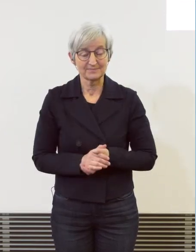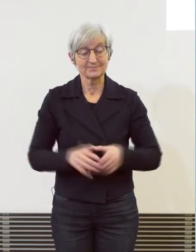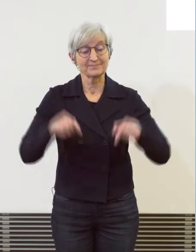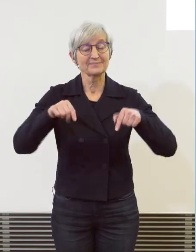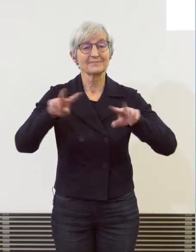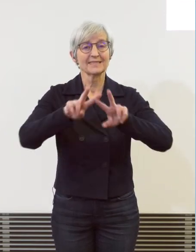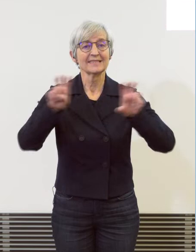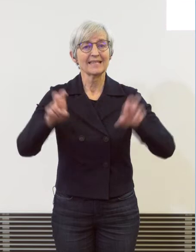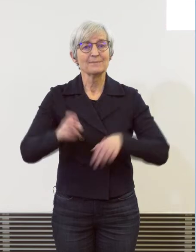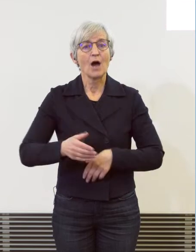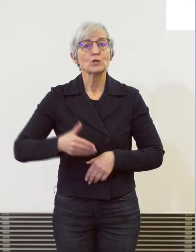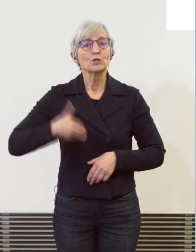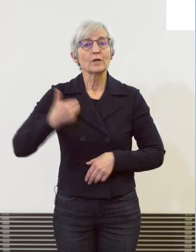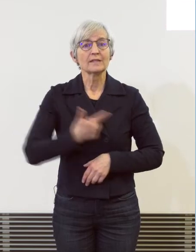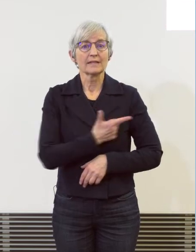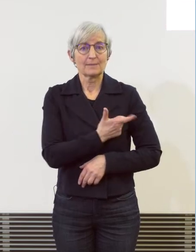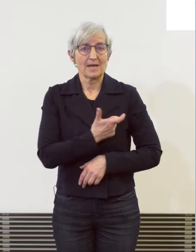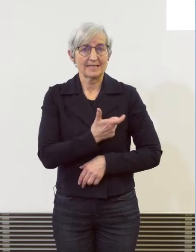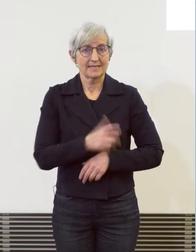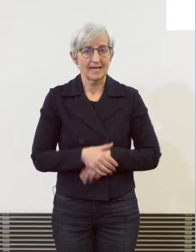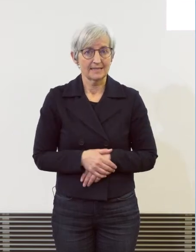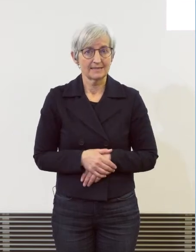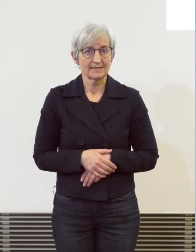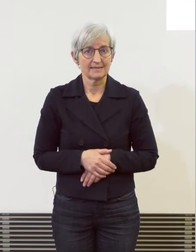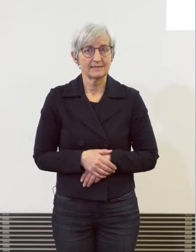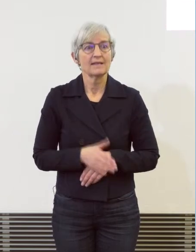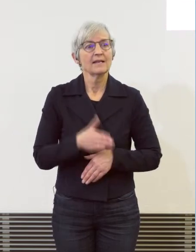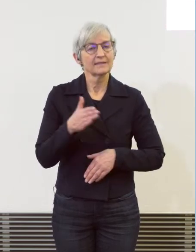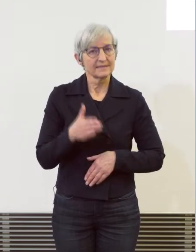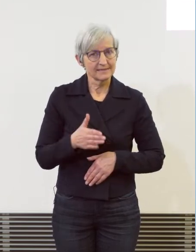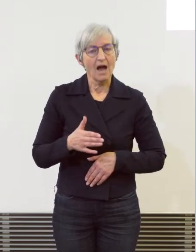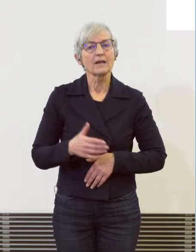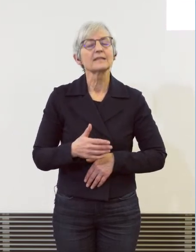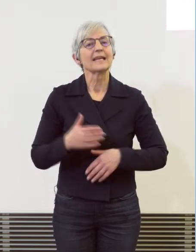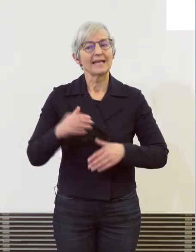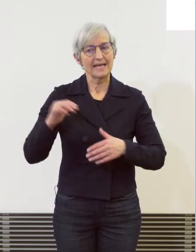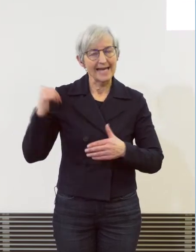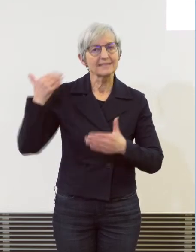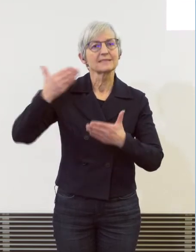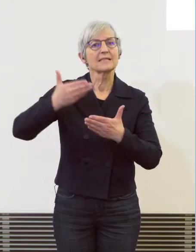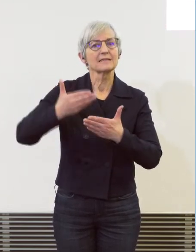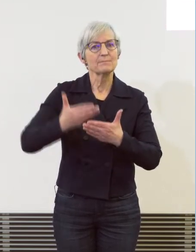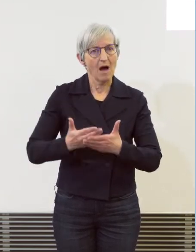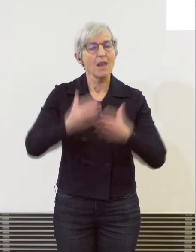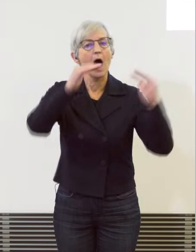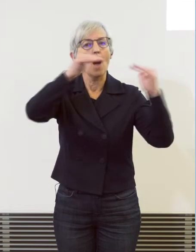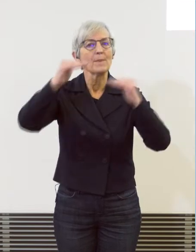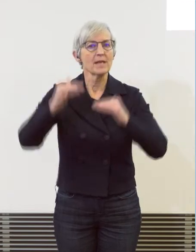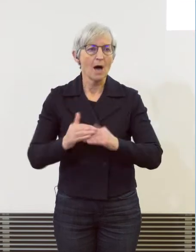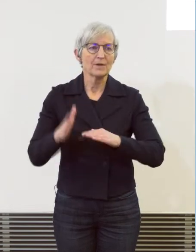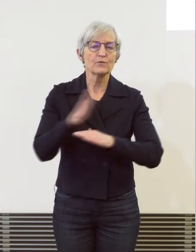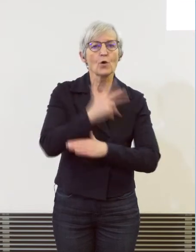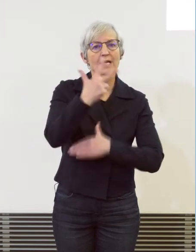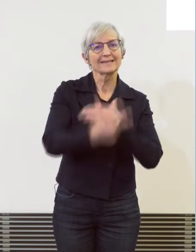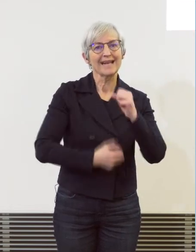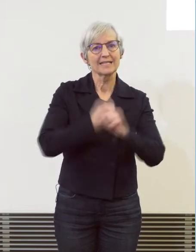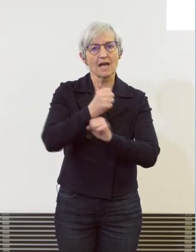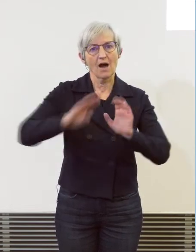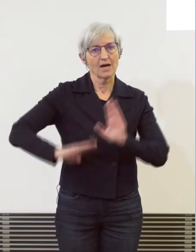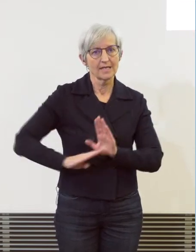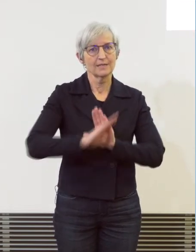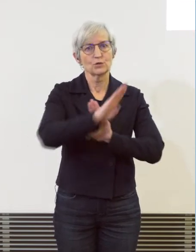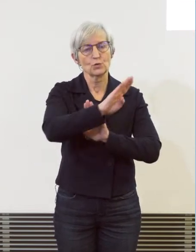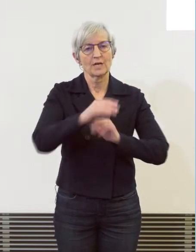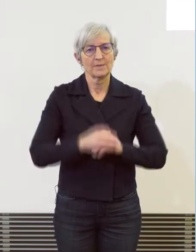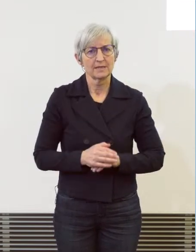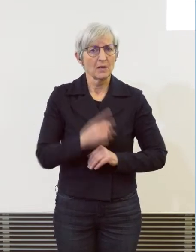das erste Mal seit vier Jahren abgenommen hat, die jetzt plus minus auf dem Stand, wir haben extra so das noch grafisch